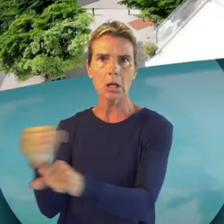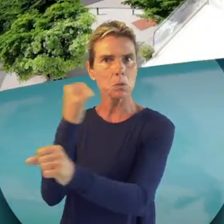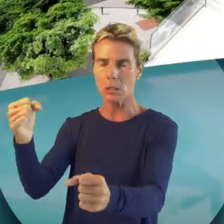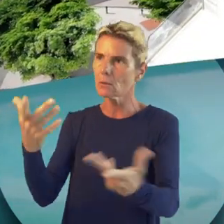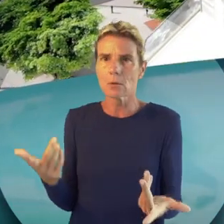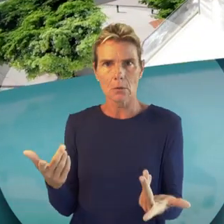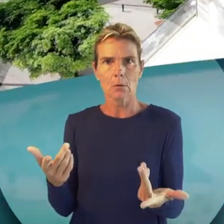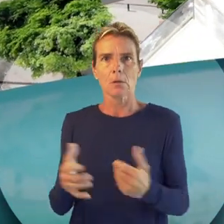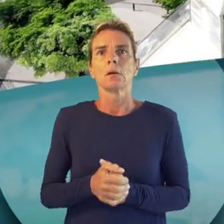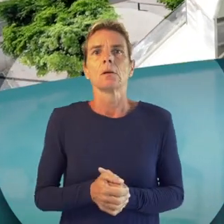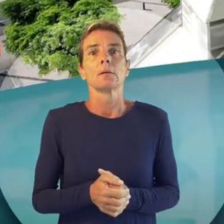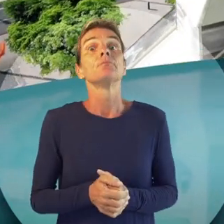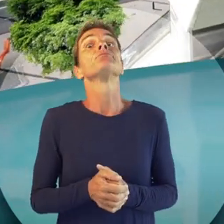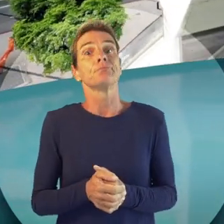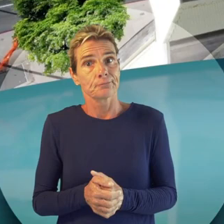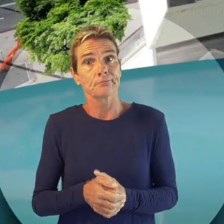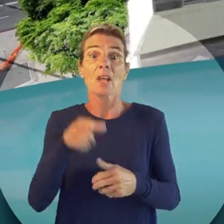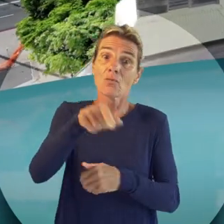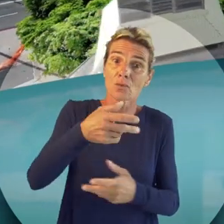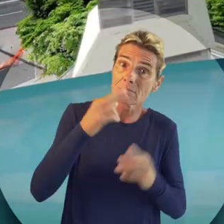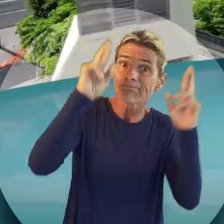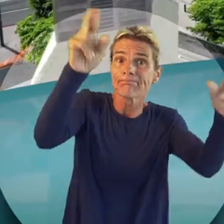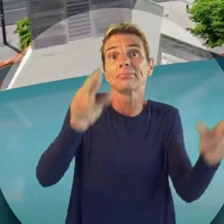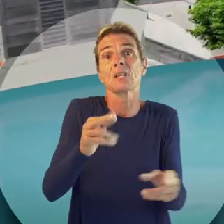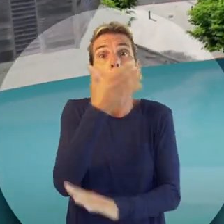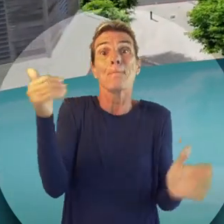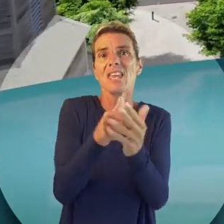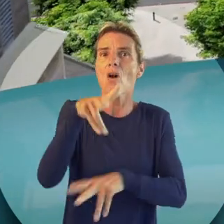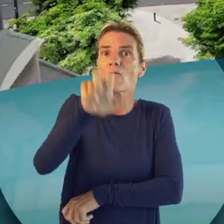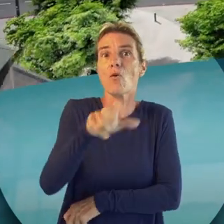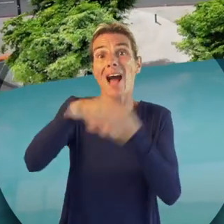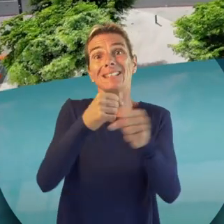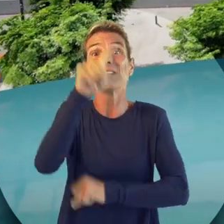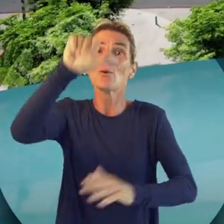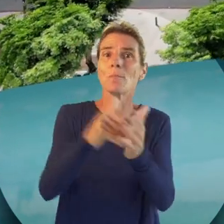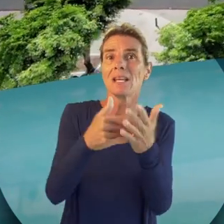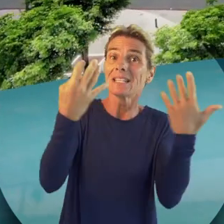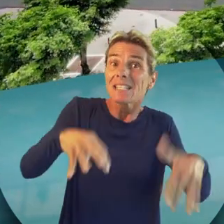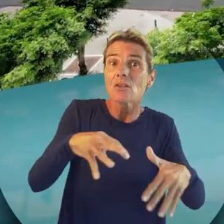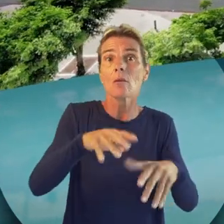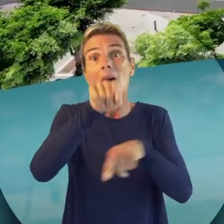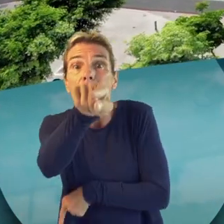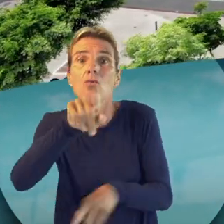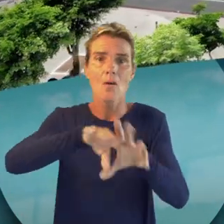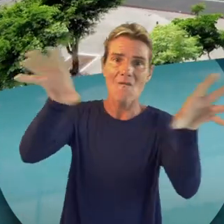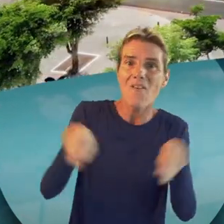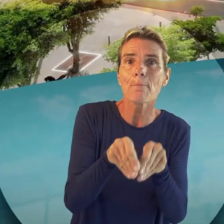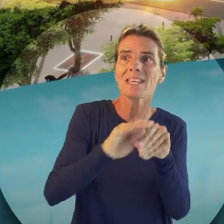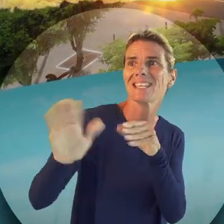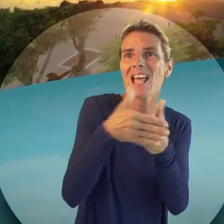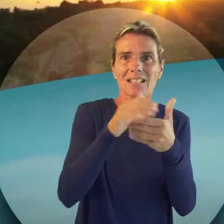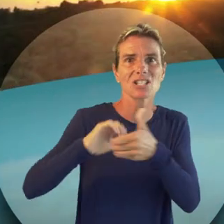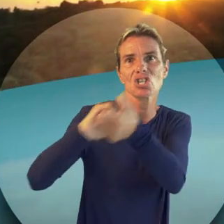nous pouvons y apporter notre contribution. Je vous souhaite mes meilleurs voeux pour cette année 2019. À vous, votre famille